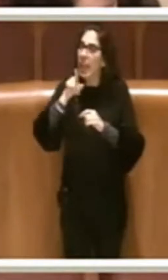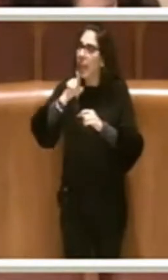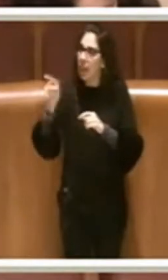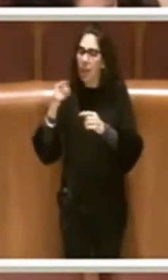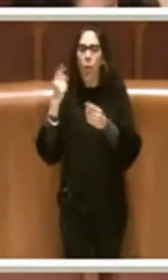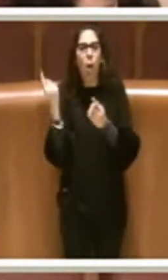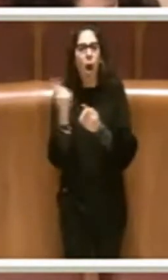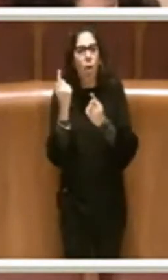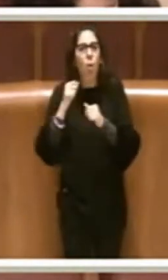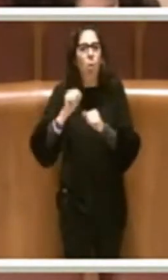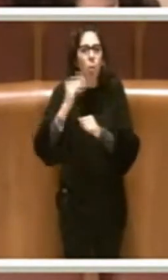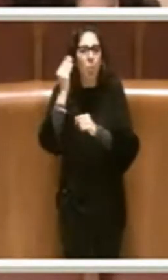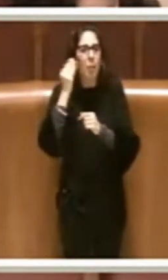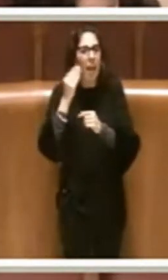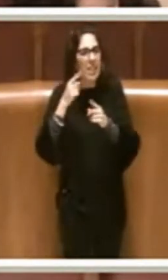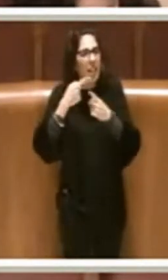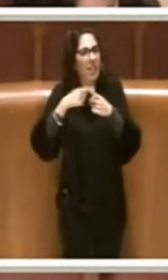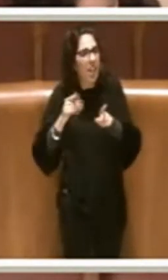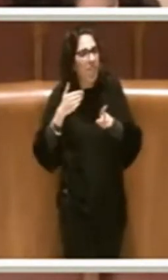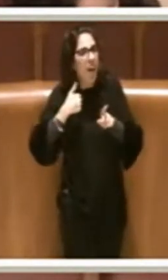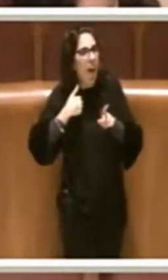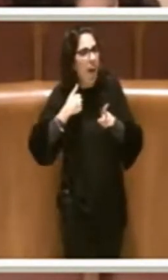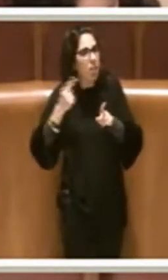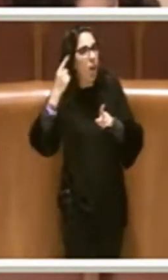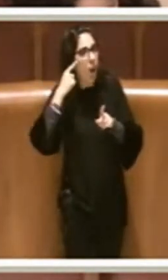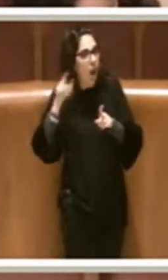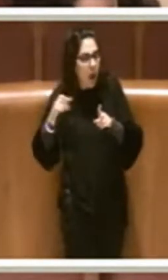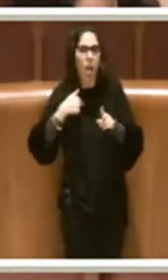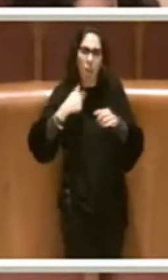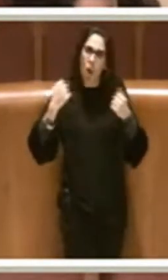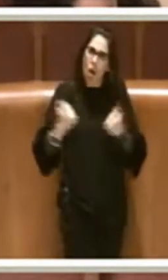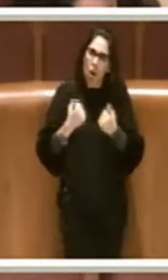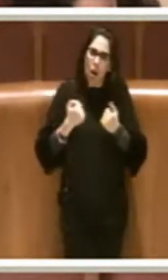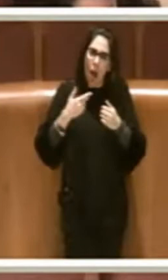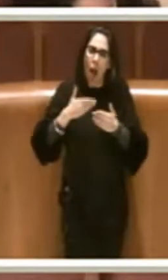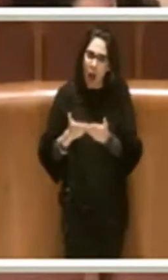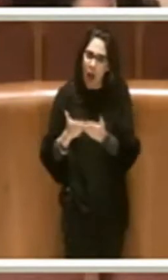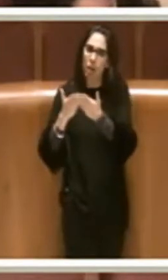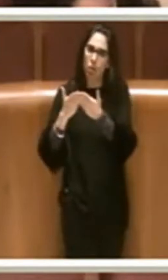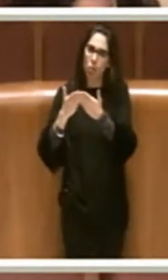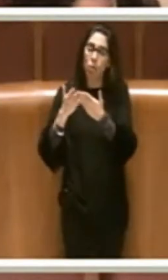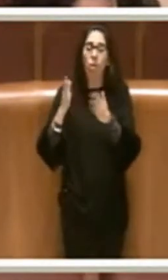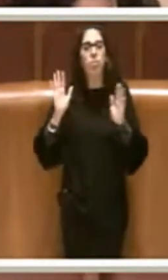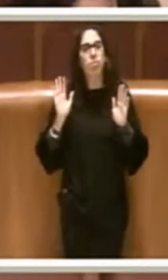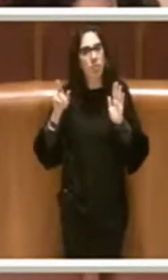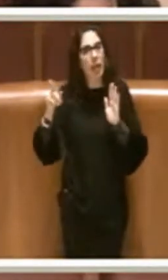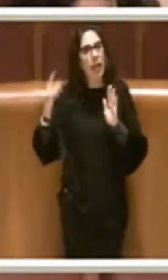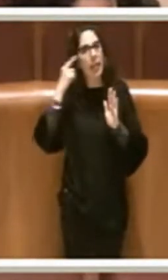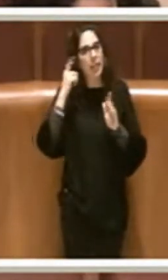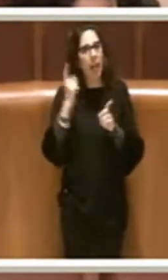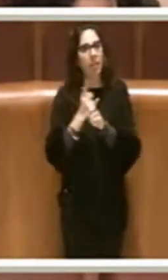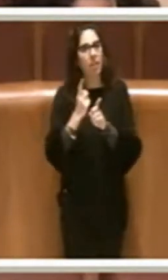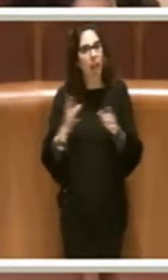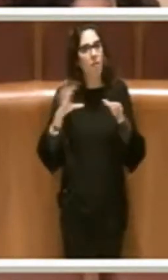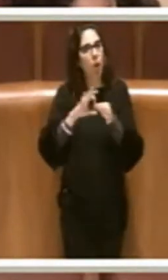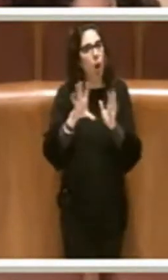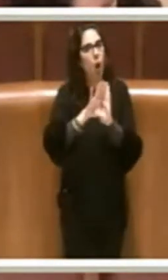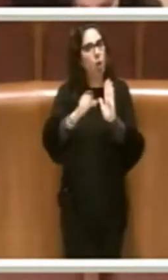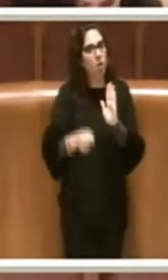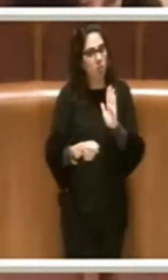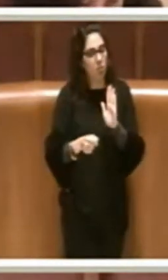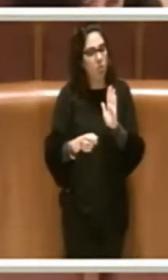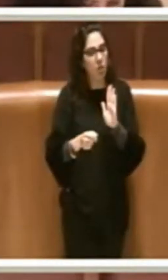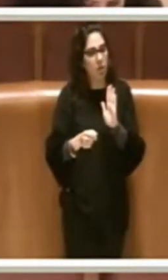mie possa continuare a farlo, purché quelle idee siano costituzionalmente orientate.